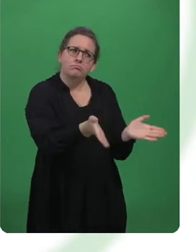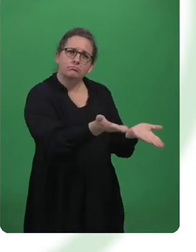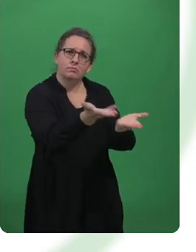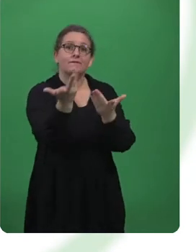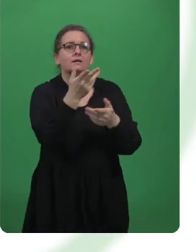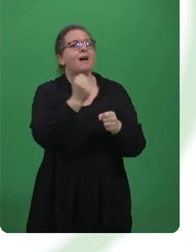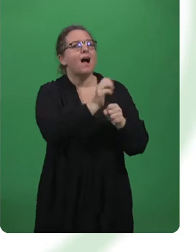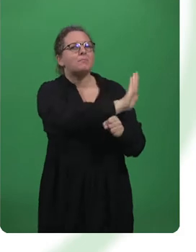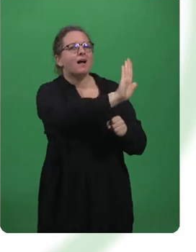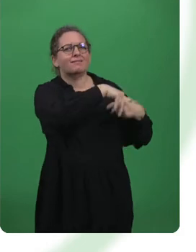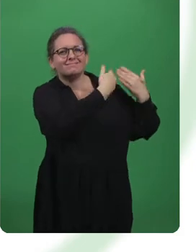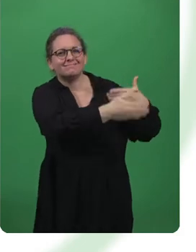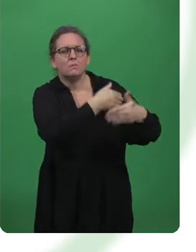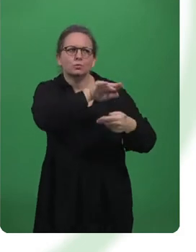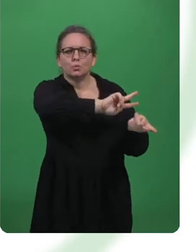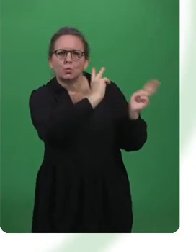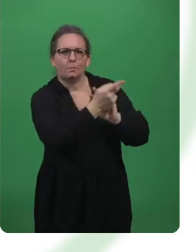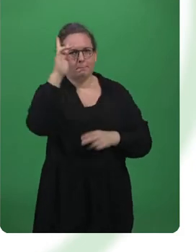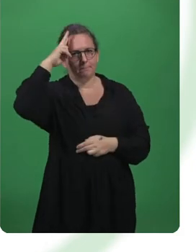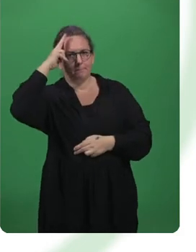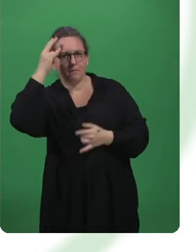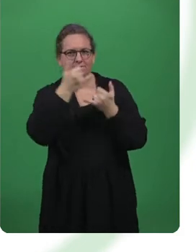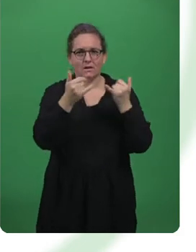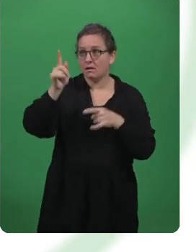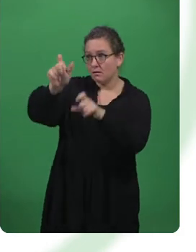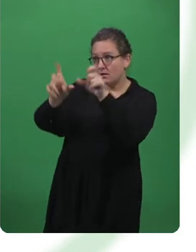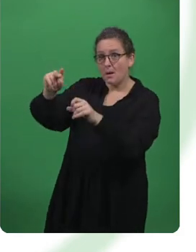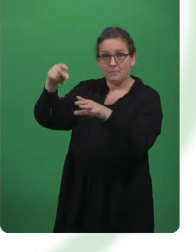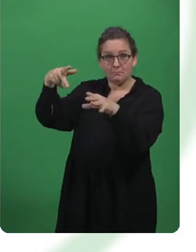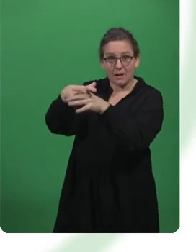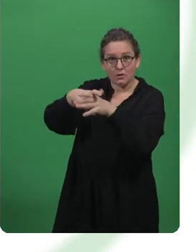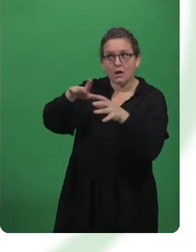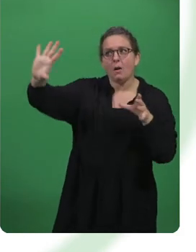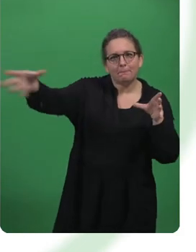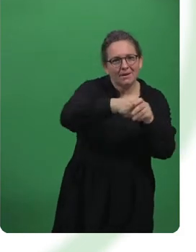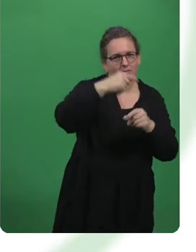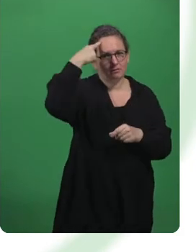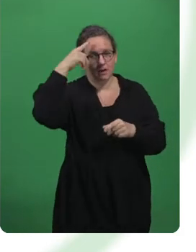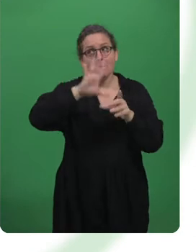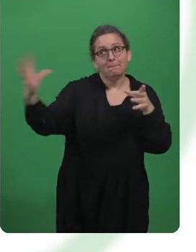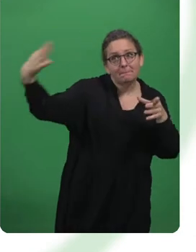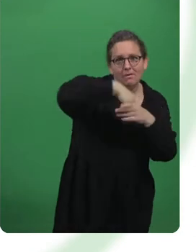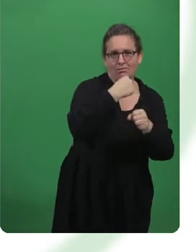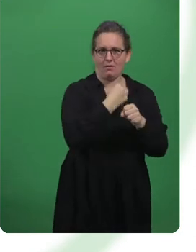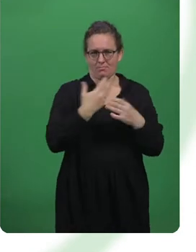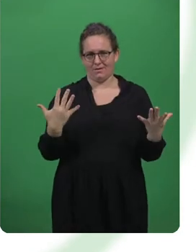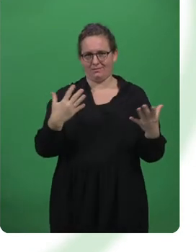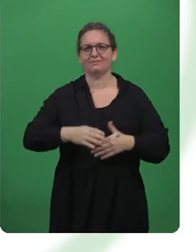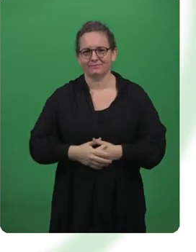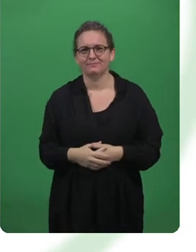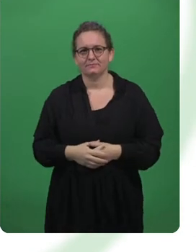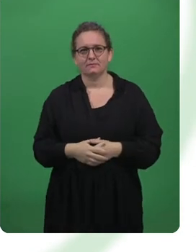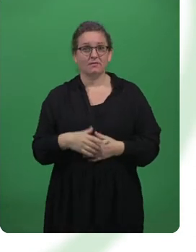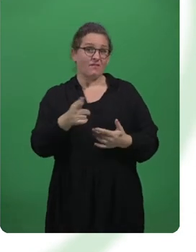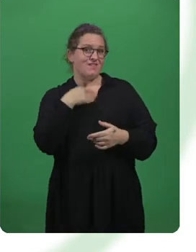ihre Arbeitsprozesse neu zu denken. Und hier sehe ich eine große Chance, Menschen mit Behinderungen mitzudenken und mit